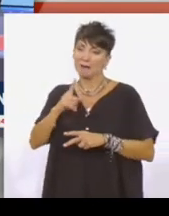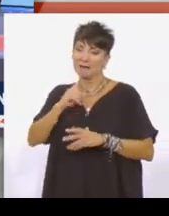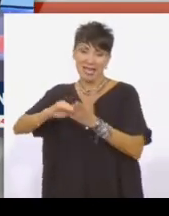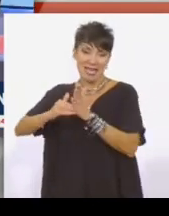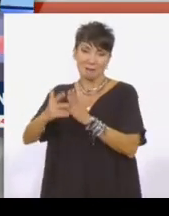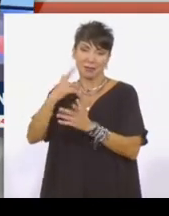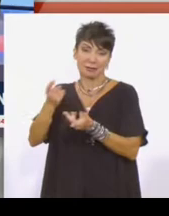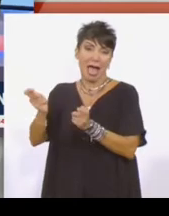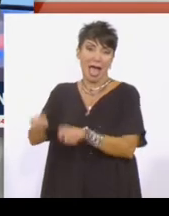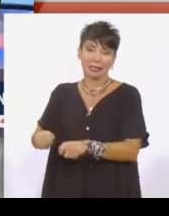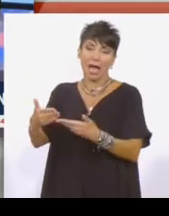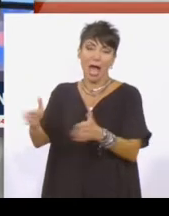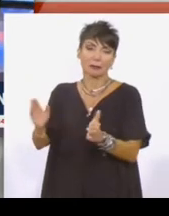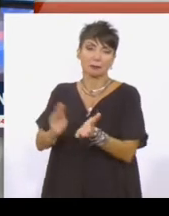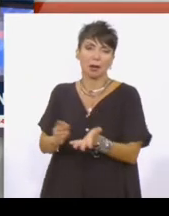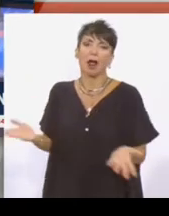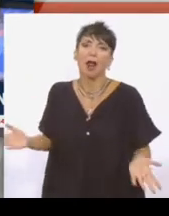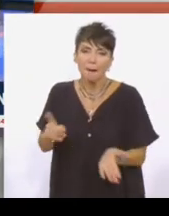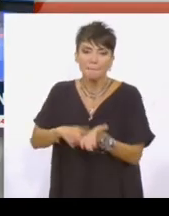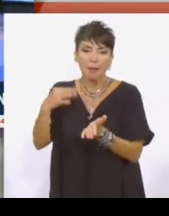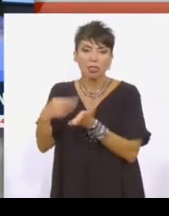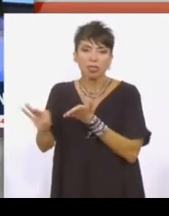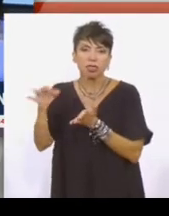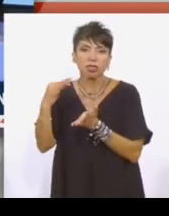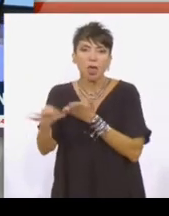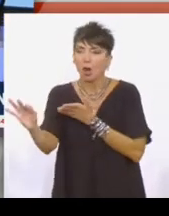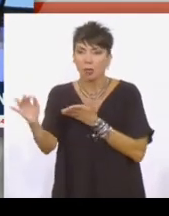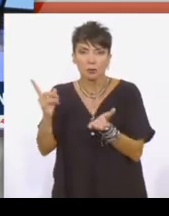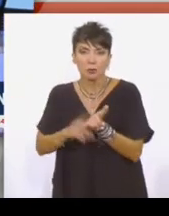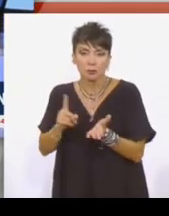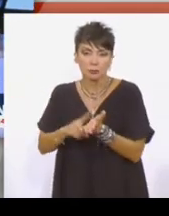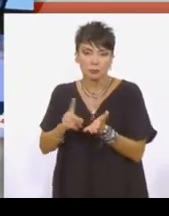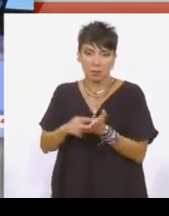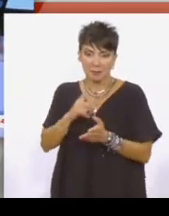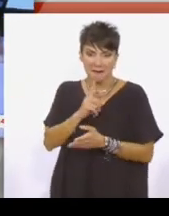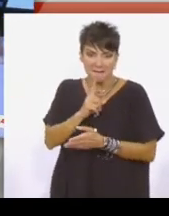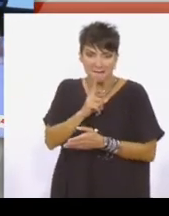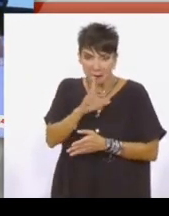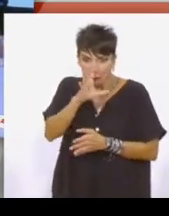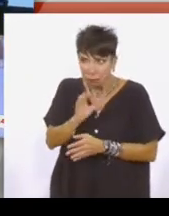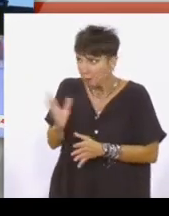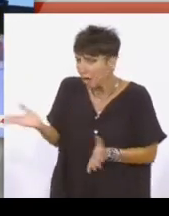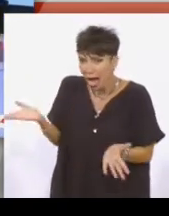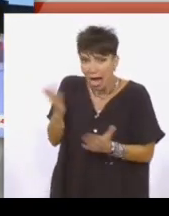Έστω και εκ των υστέρων λοιπόν, να διορθωθεί κάτι, γιατί μπορεί να βρούμε να δούμε ένα νέο σύμμα, που να μην έχει καμία σχέση με την ιστορική πραγματικότητα, αλλά όλα να σε ευχαριστήσω πολύ.